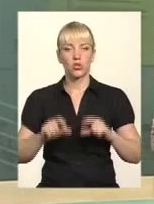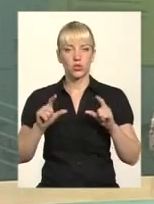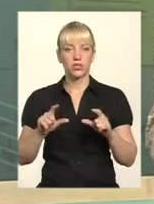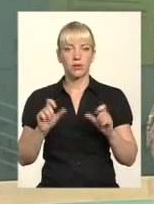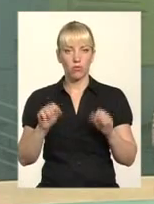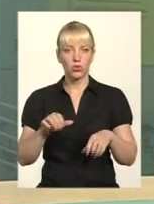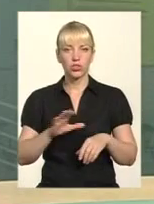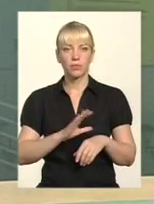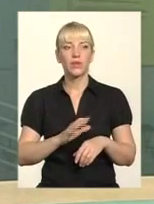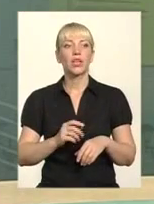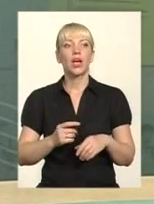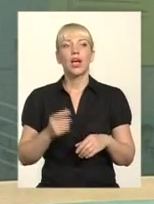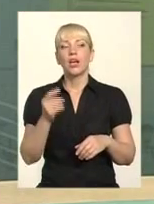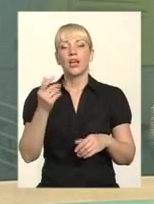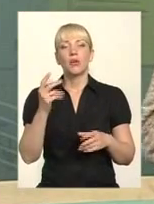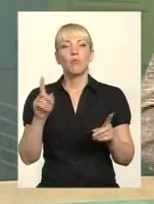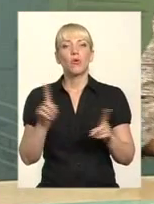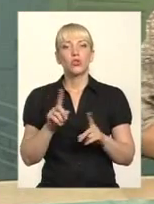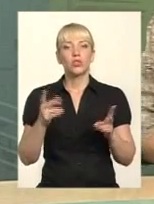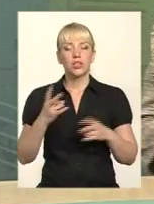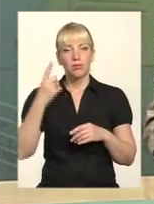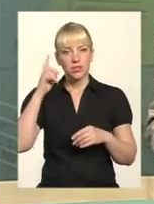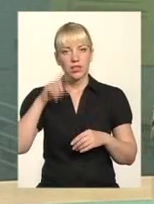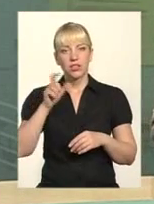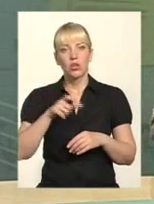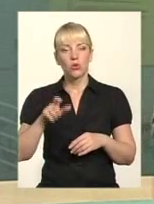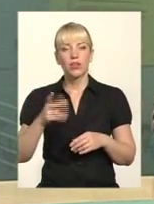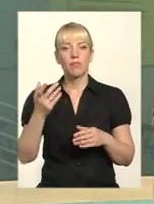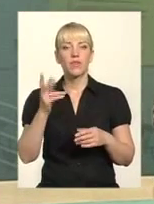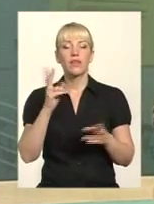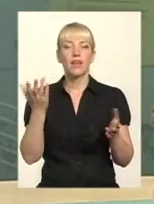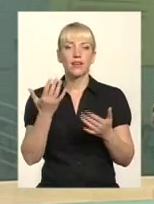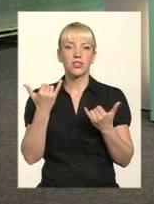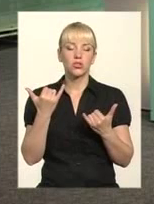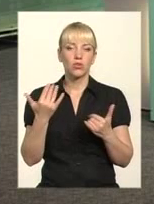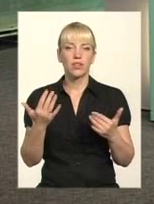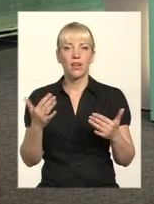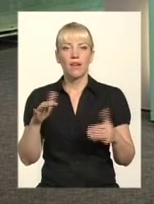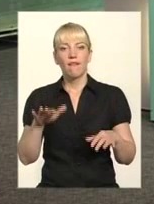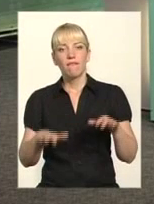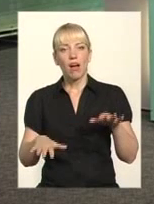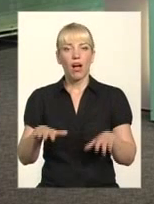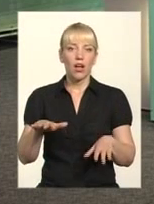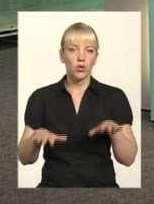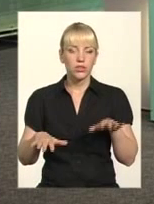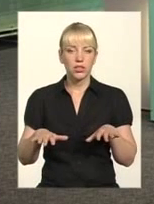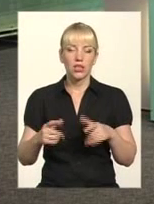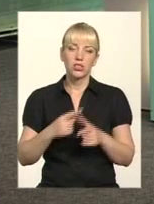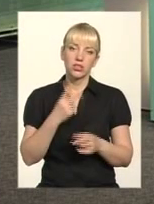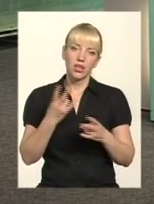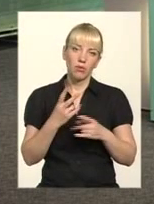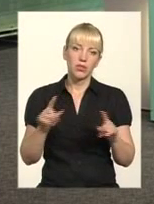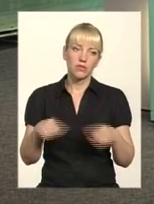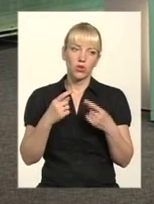що треба знати тим людям, які на сьогодні вагаються створювати їм ОСББ чи ні? Пане Юрію,